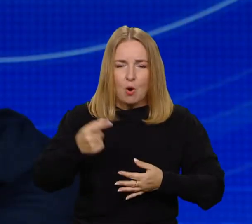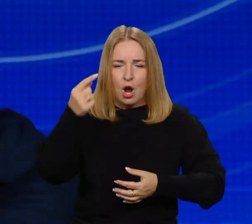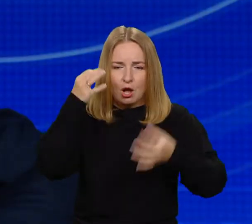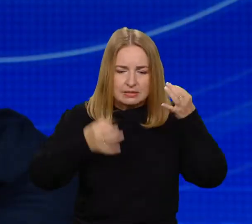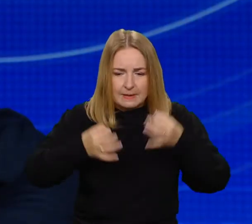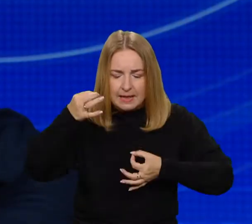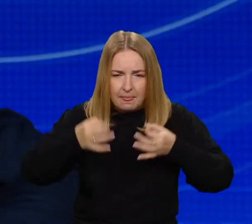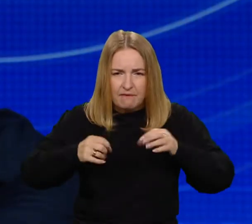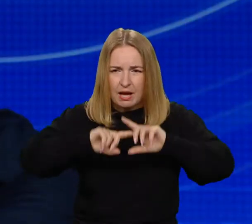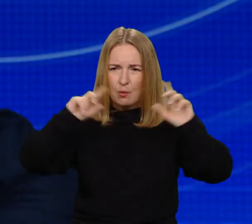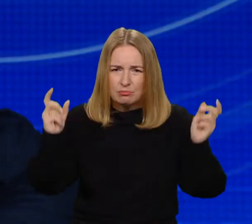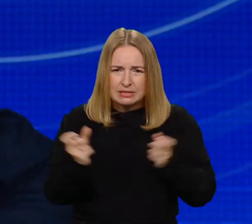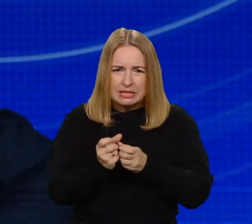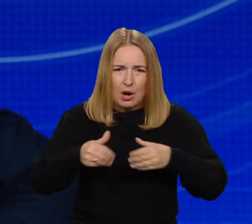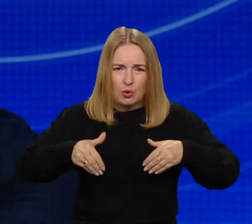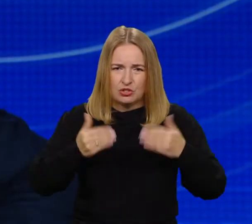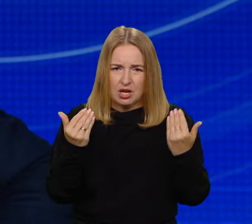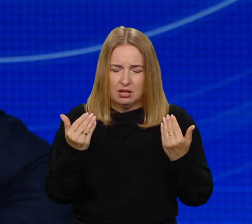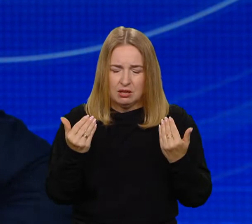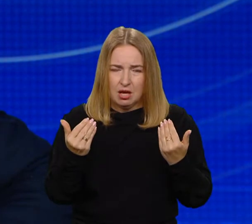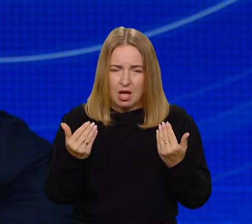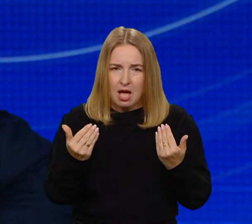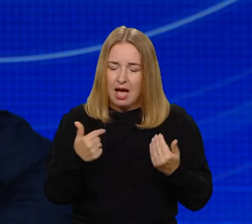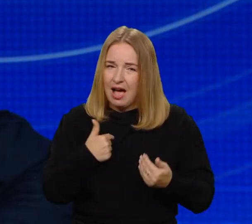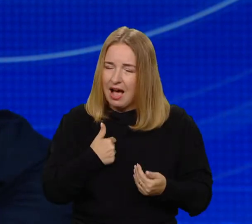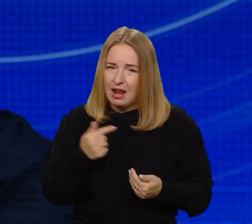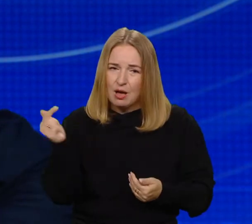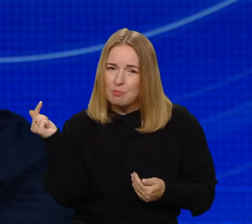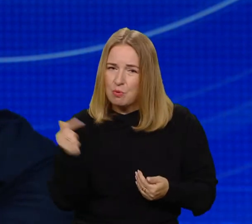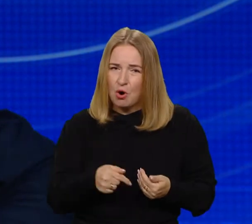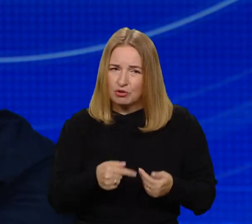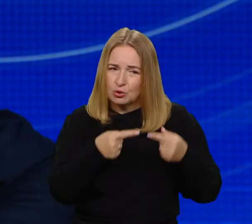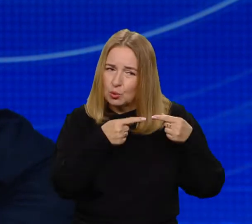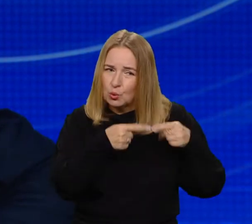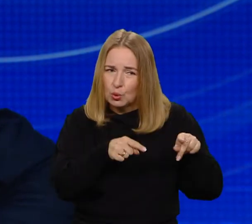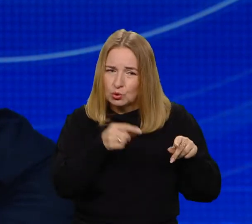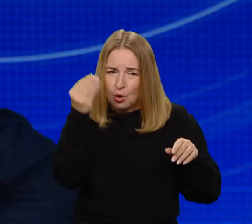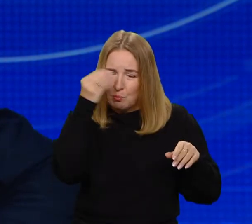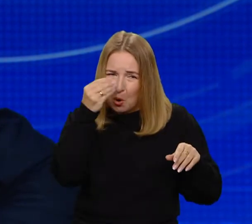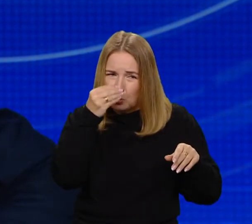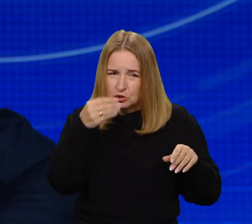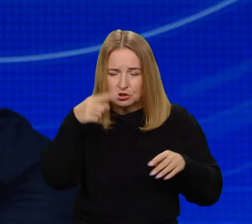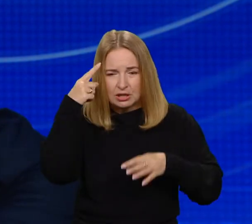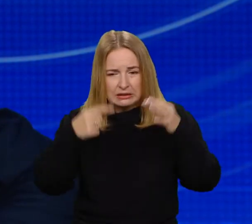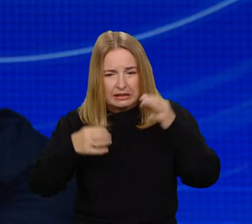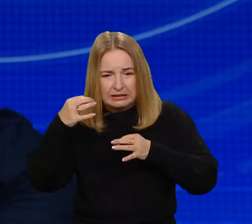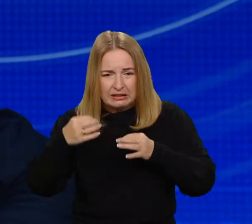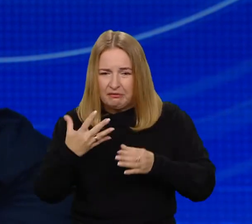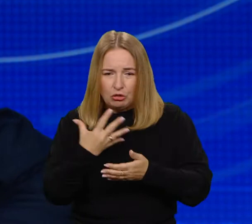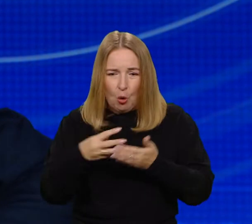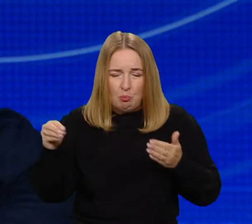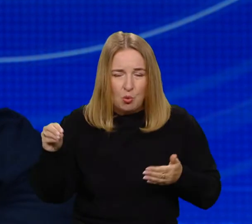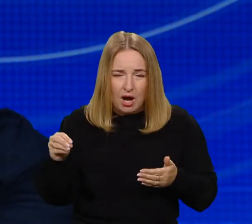niż gdybym choć krótką chwilę poświęcił na naukę. Tak jak kiedyś stawałem na palcach, żeby